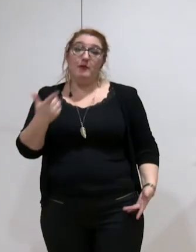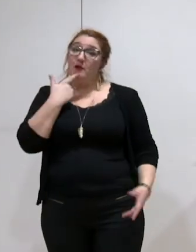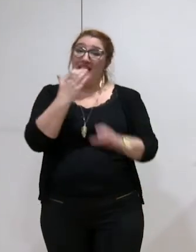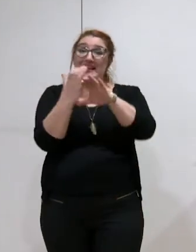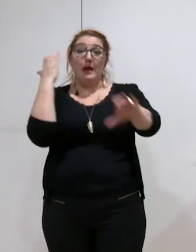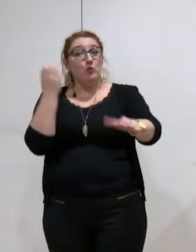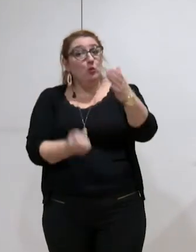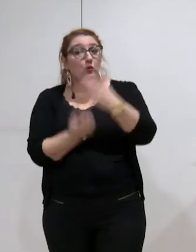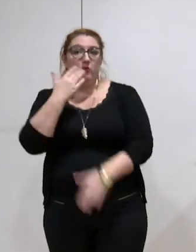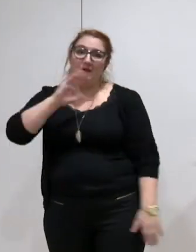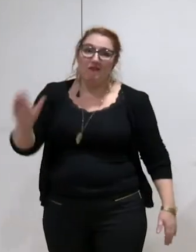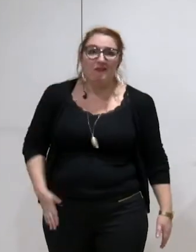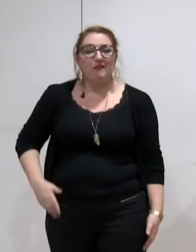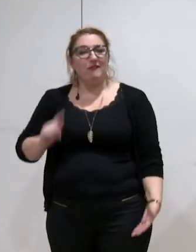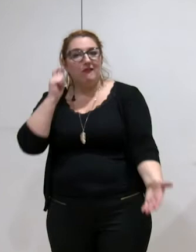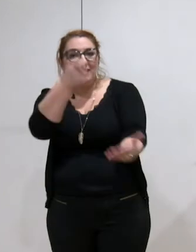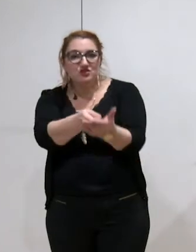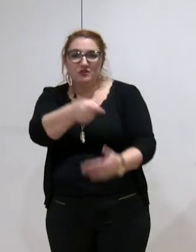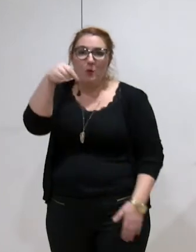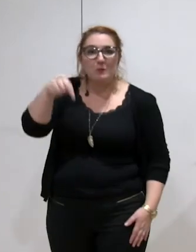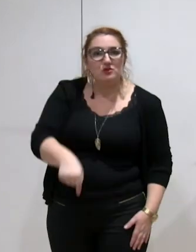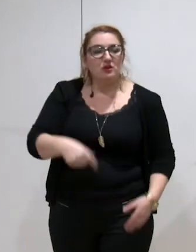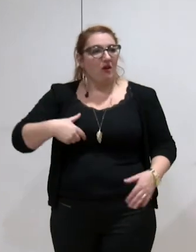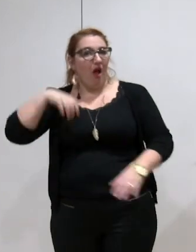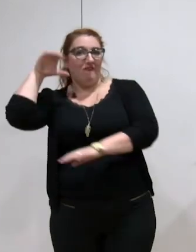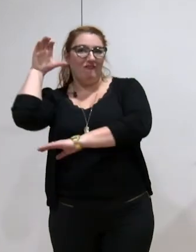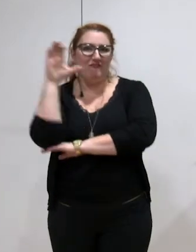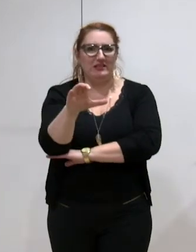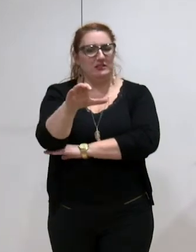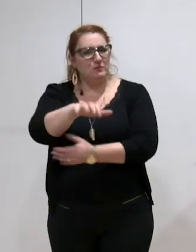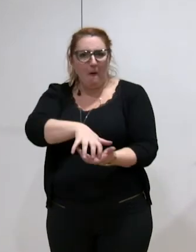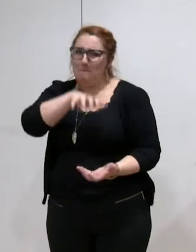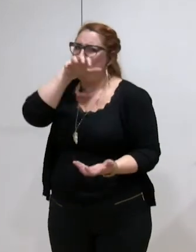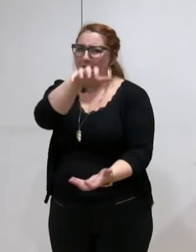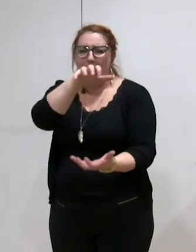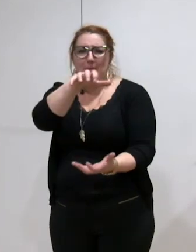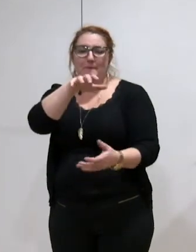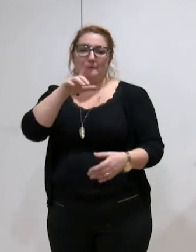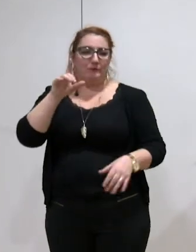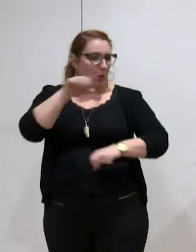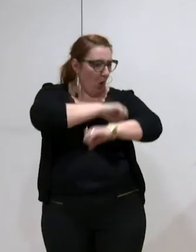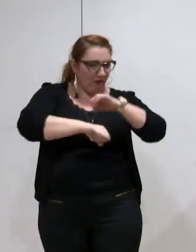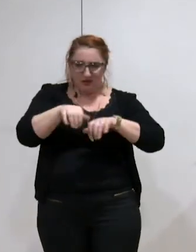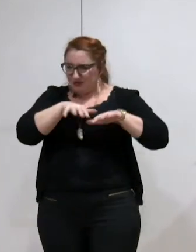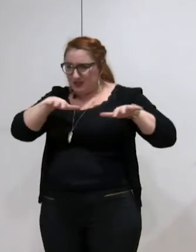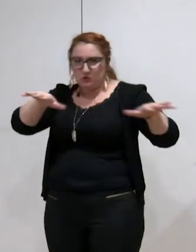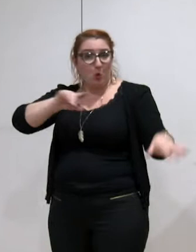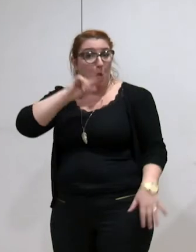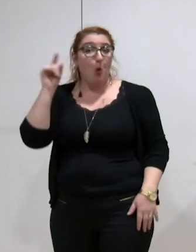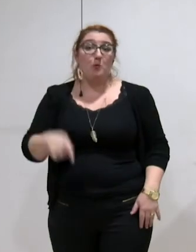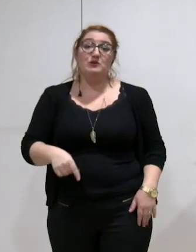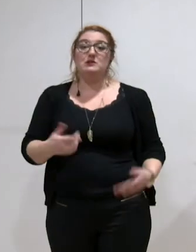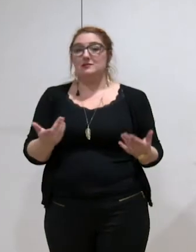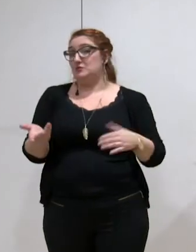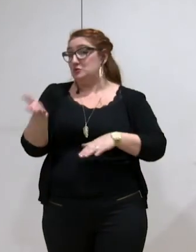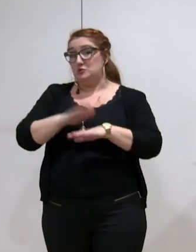camions nouveaux, de faire des investissements assez considérables, d'organiser son réseau et la taxe d'enlèvement des